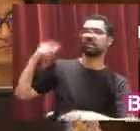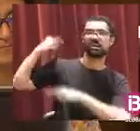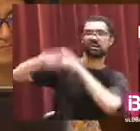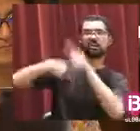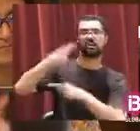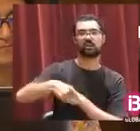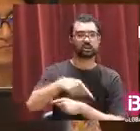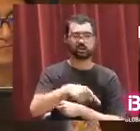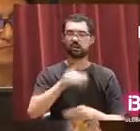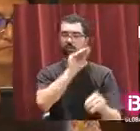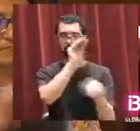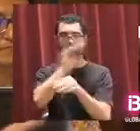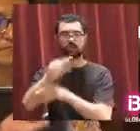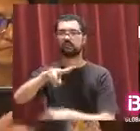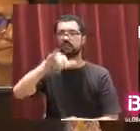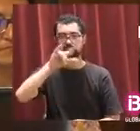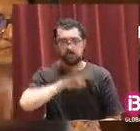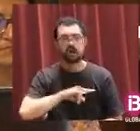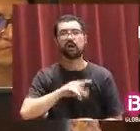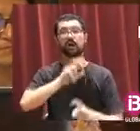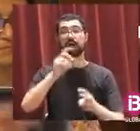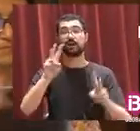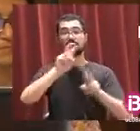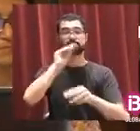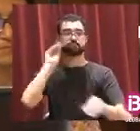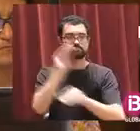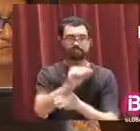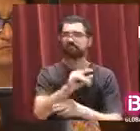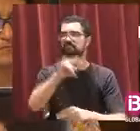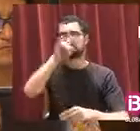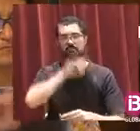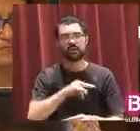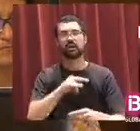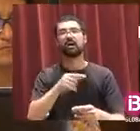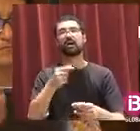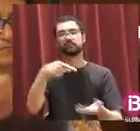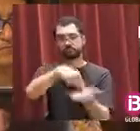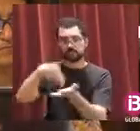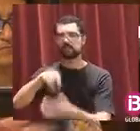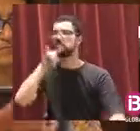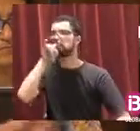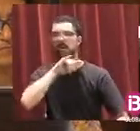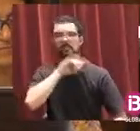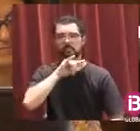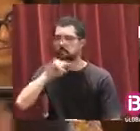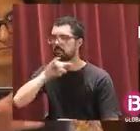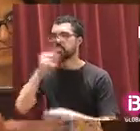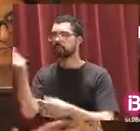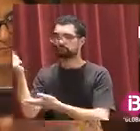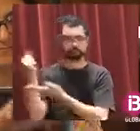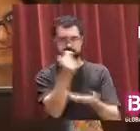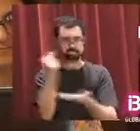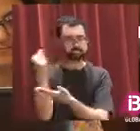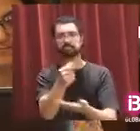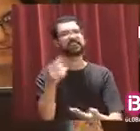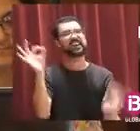absolutament lamentable, la inversió nova era absolutament lamentable i el cànon d'assanetjament no s'aplicava per les polítiques d'infraestructures hidràuliques i aquesta és la